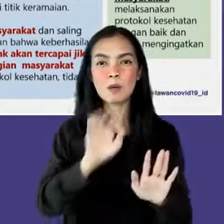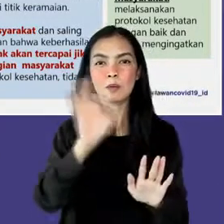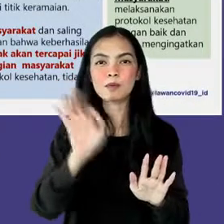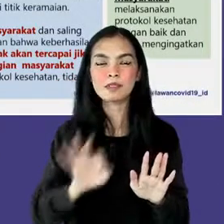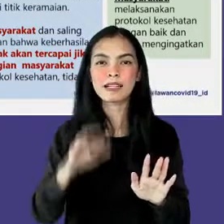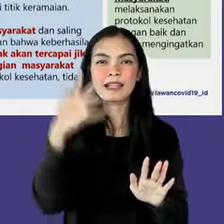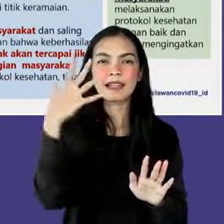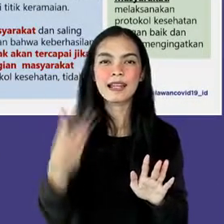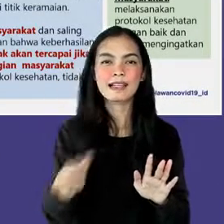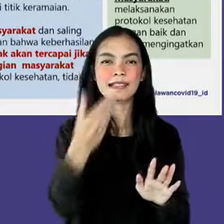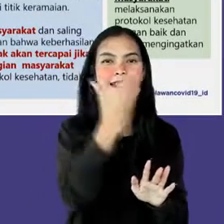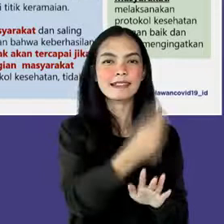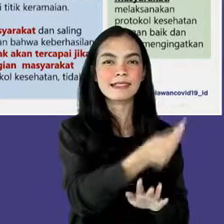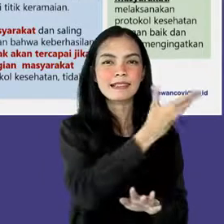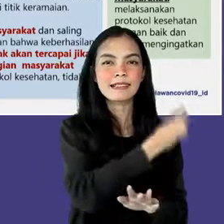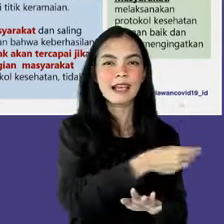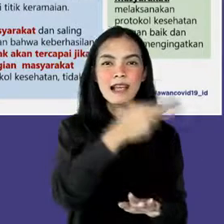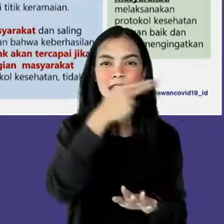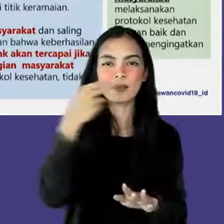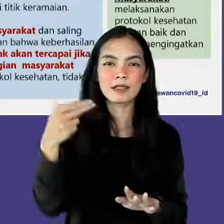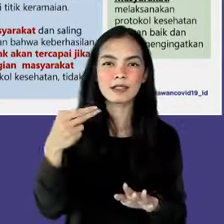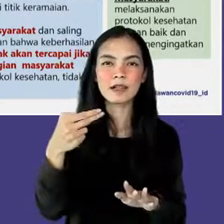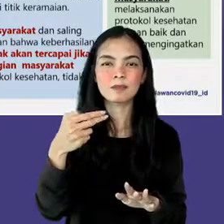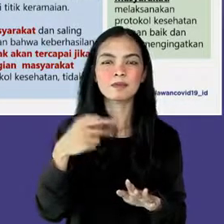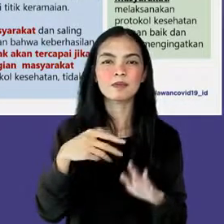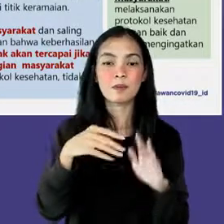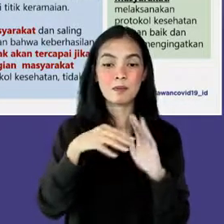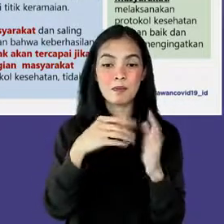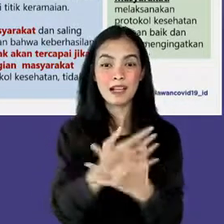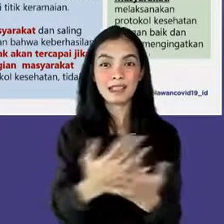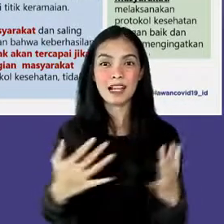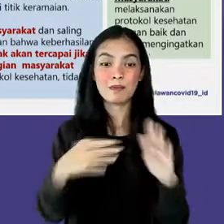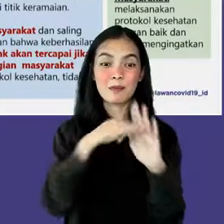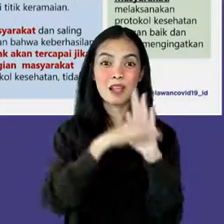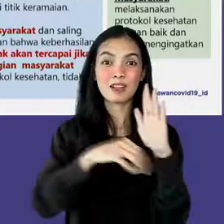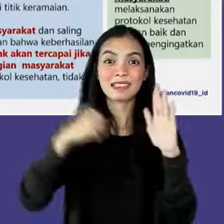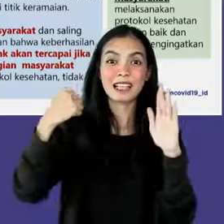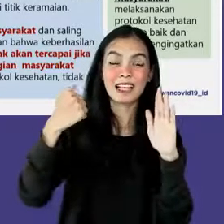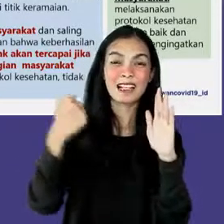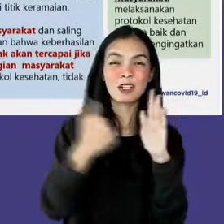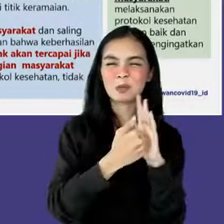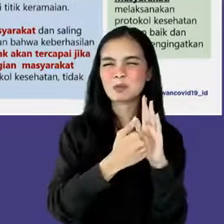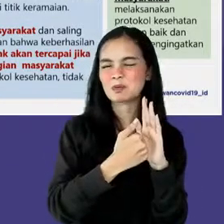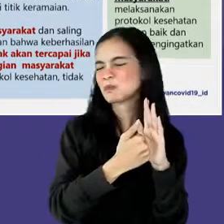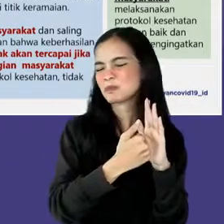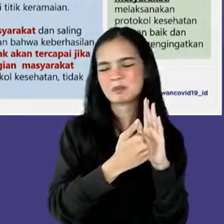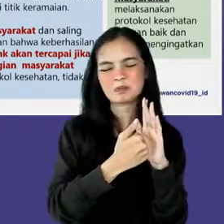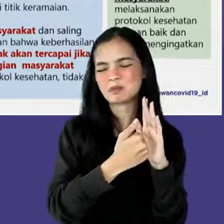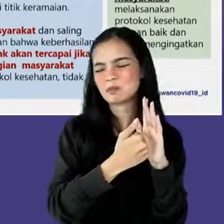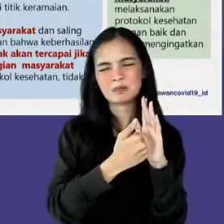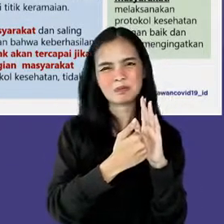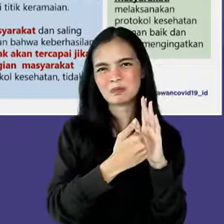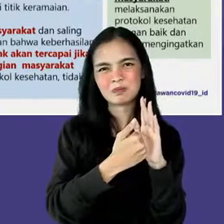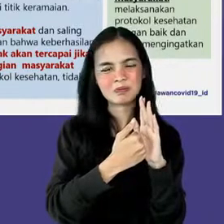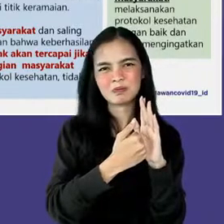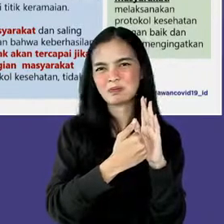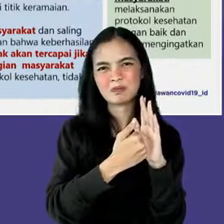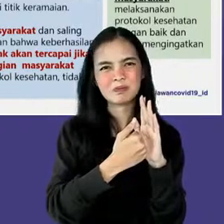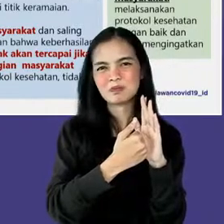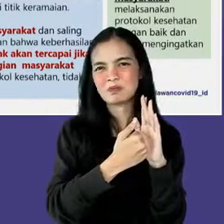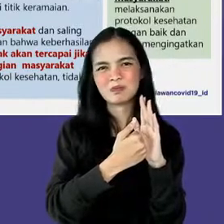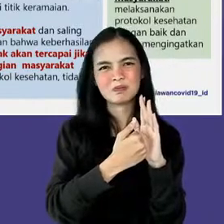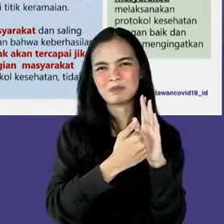desa atau kelurahan di Indonesia yang kepatuan masyarakatnya rendah dalam menjalankan protokol